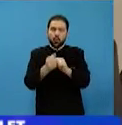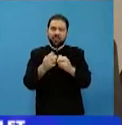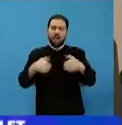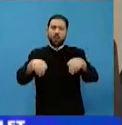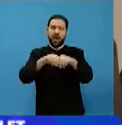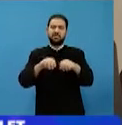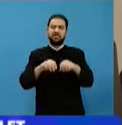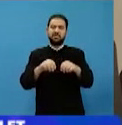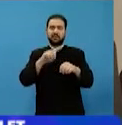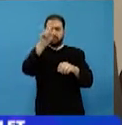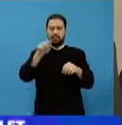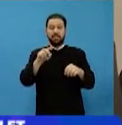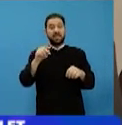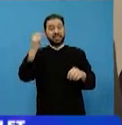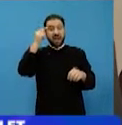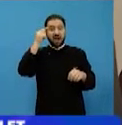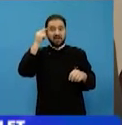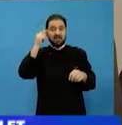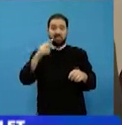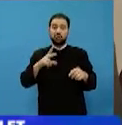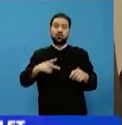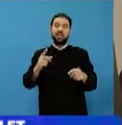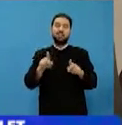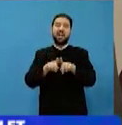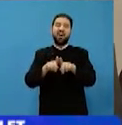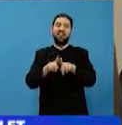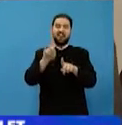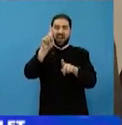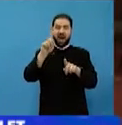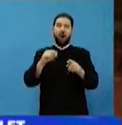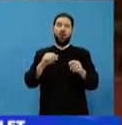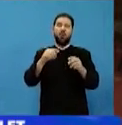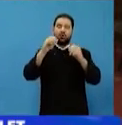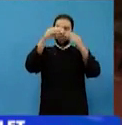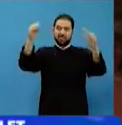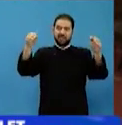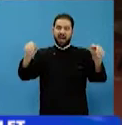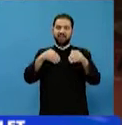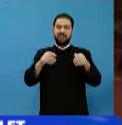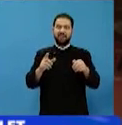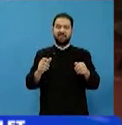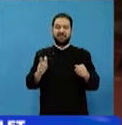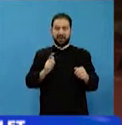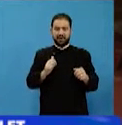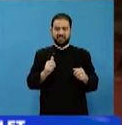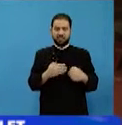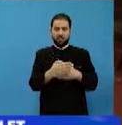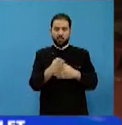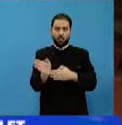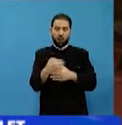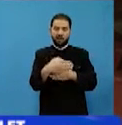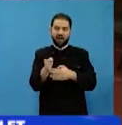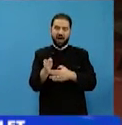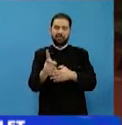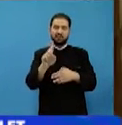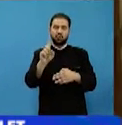gând. Noi suntem asemenea unei cetăți. Ne păzim poarta să nu vină vrășmașul, dar în același timp avem grijă și de